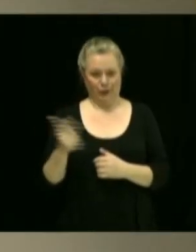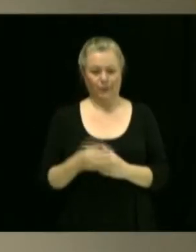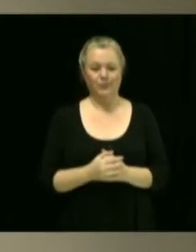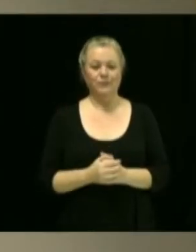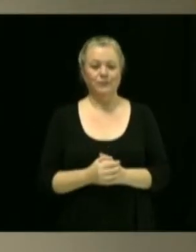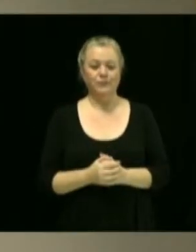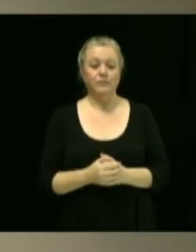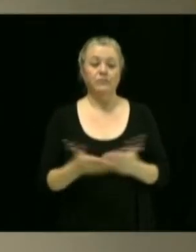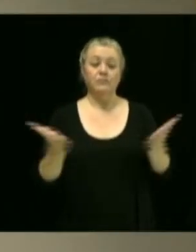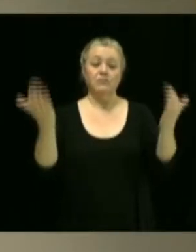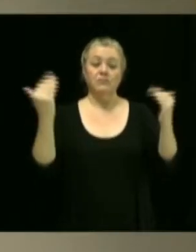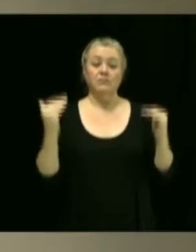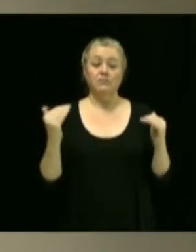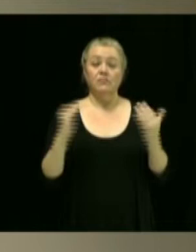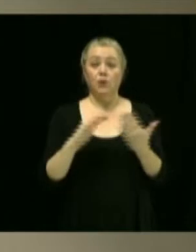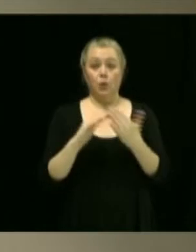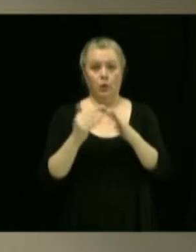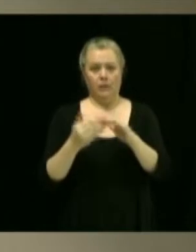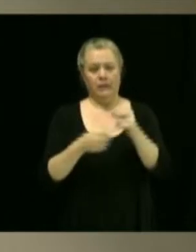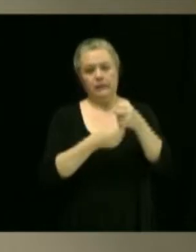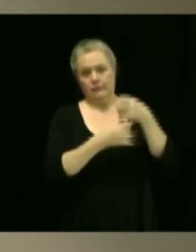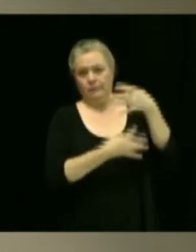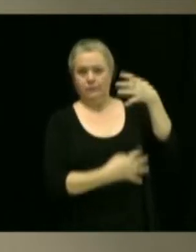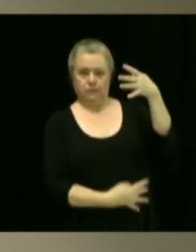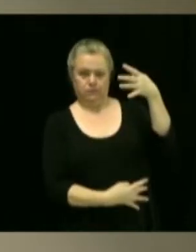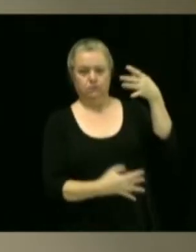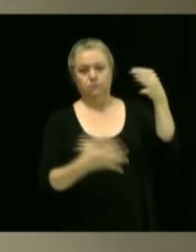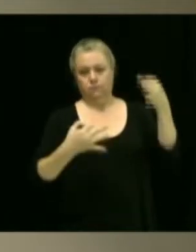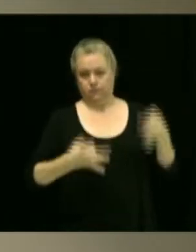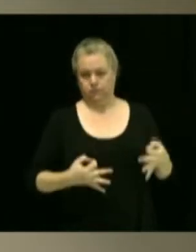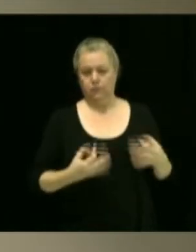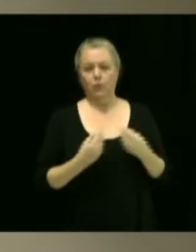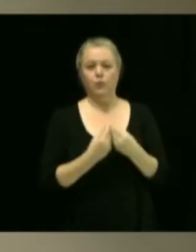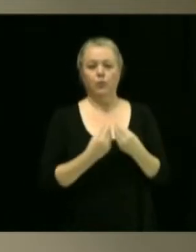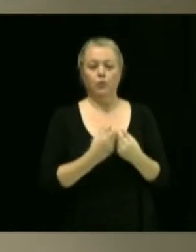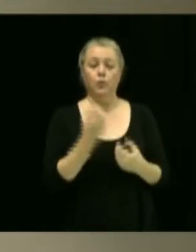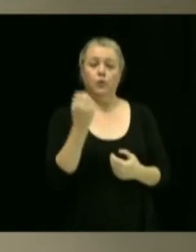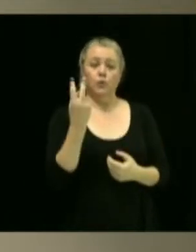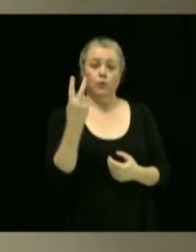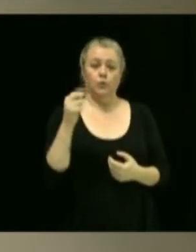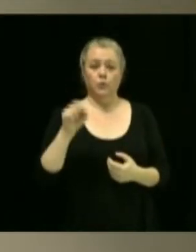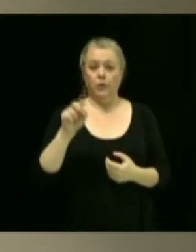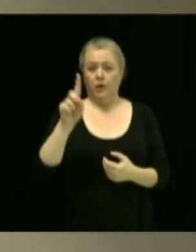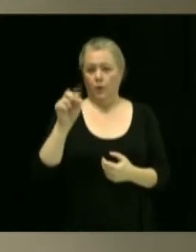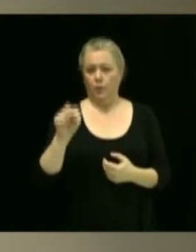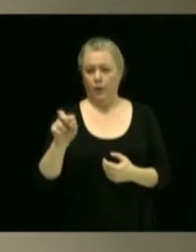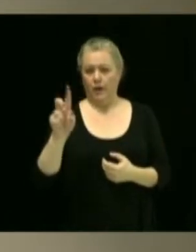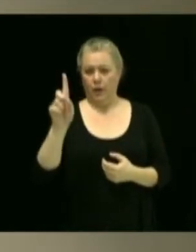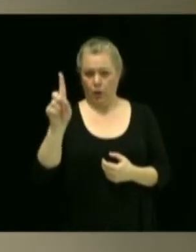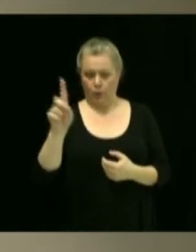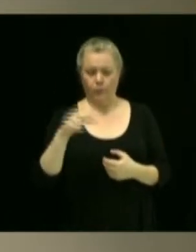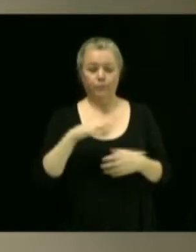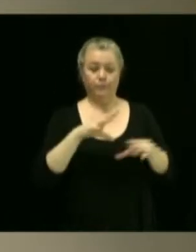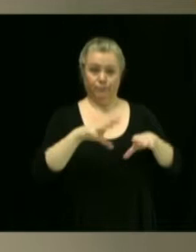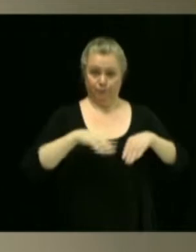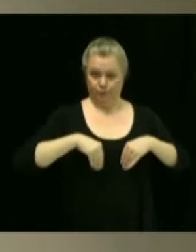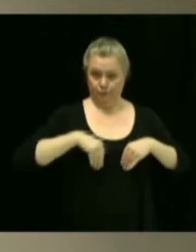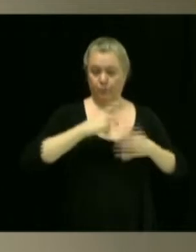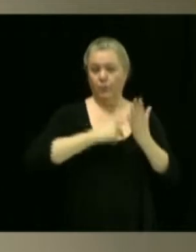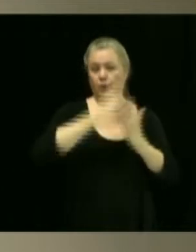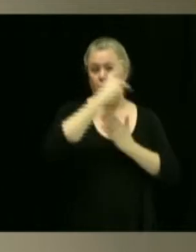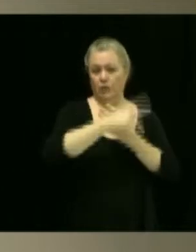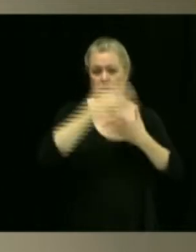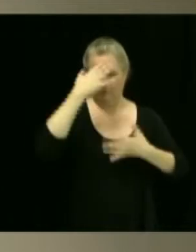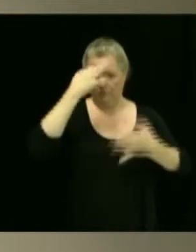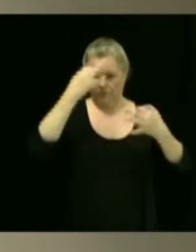Dans la section Urbanis, on a plusieurs résolutions à adopter ce soir. 12.1.1, adoption d'un projet de résolution concernant